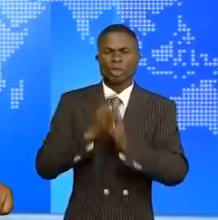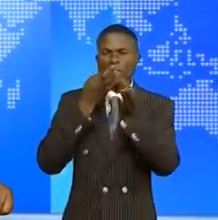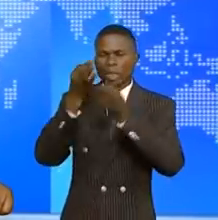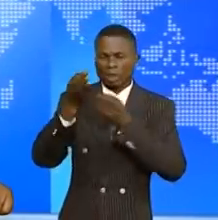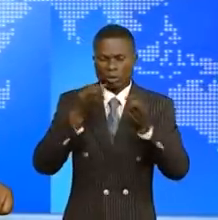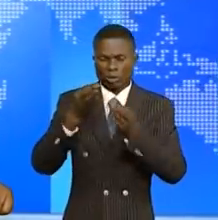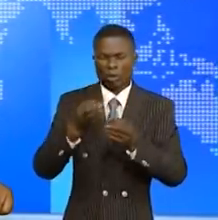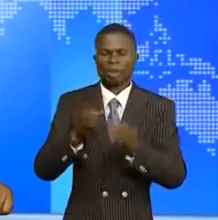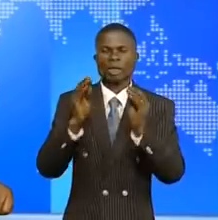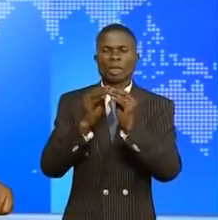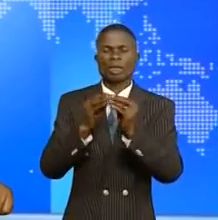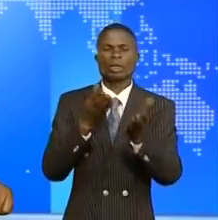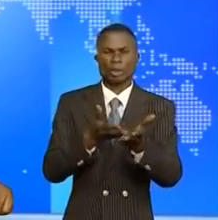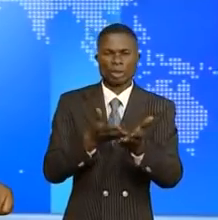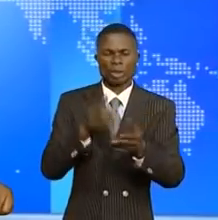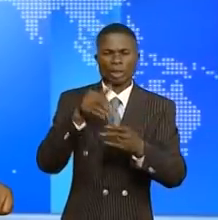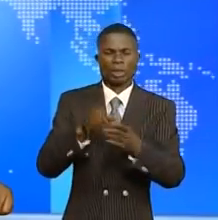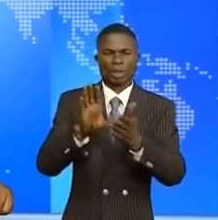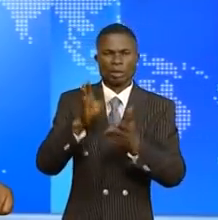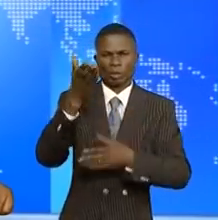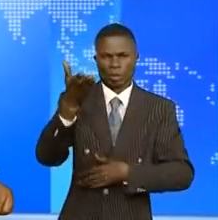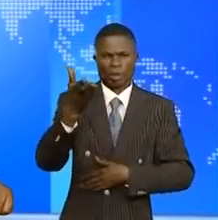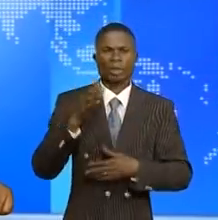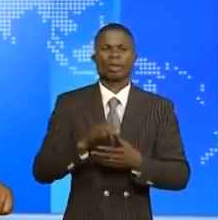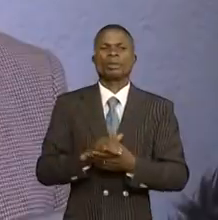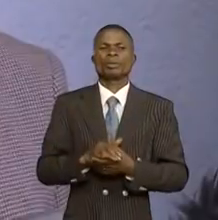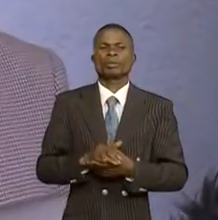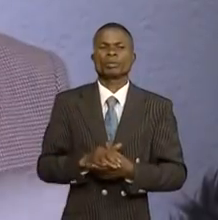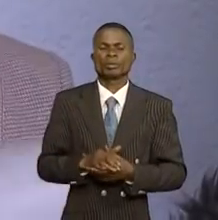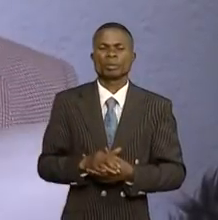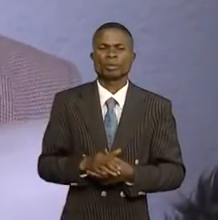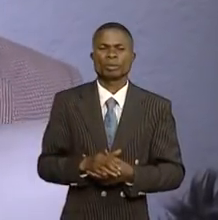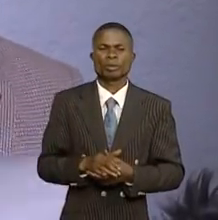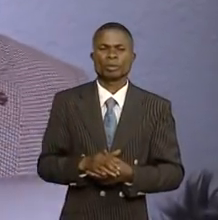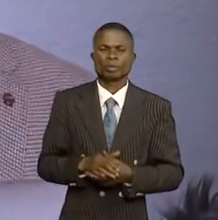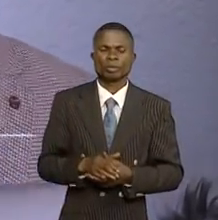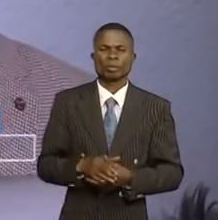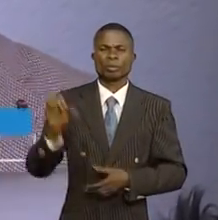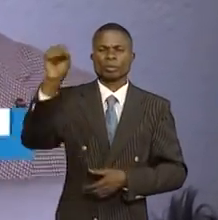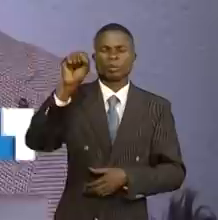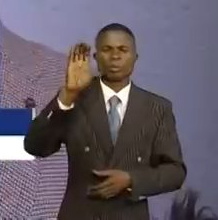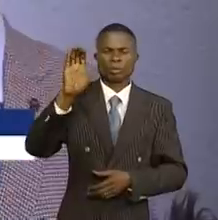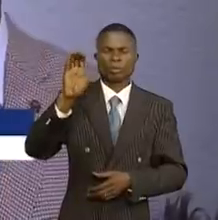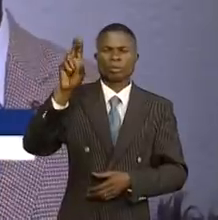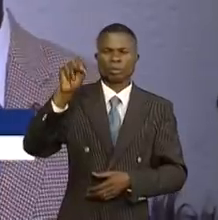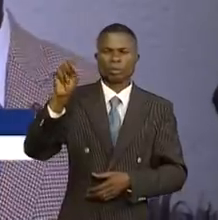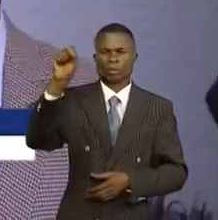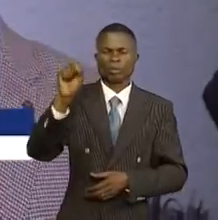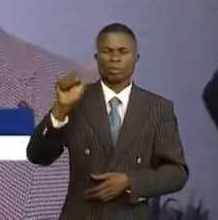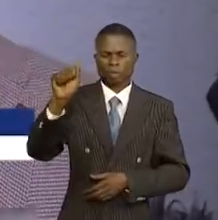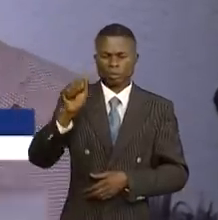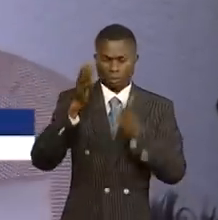teneur de cette rencontre dans ce reportage. Le CSA a suivi avec une attention